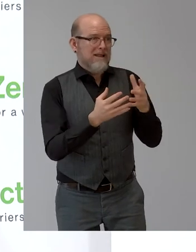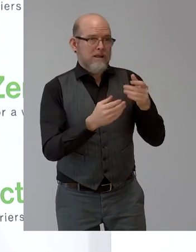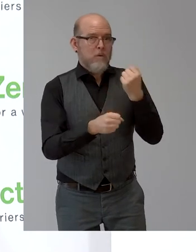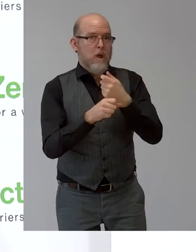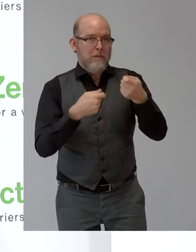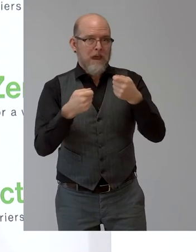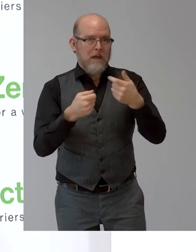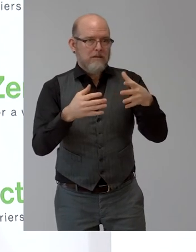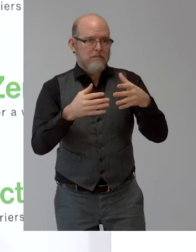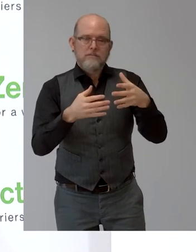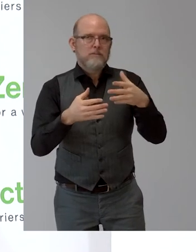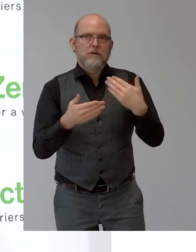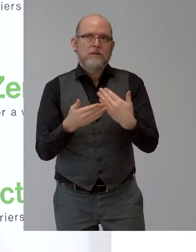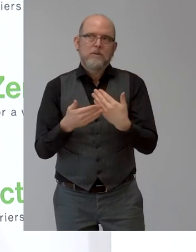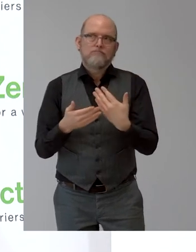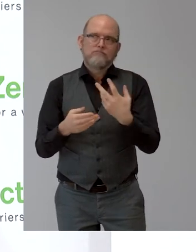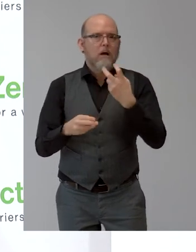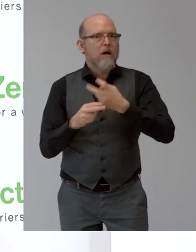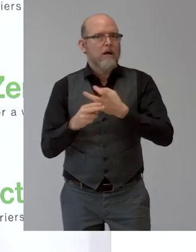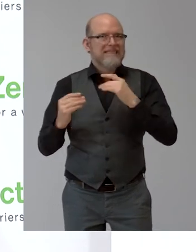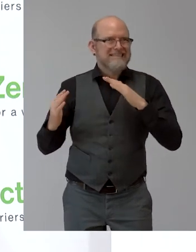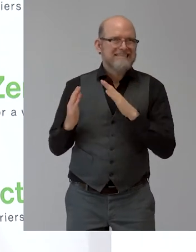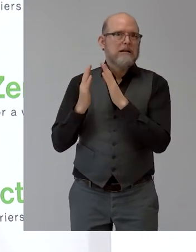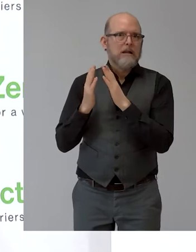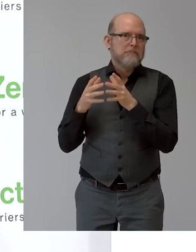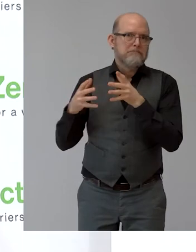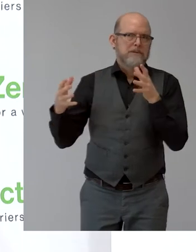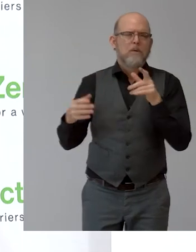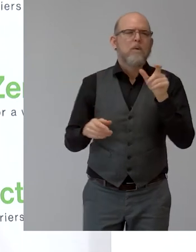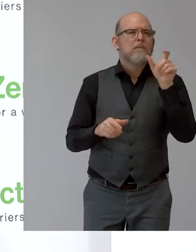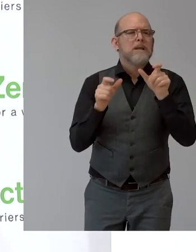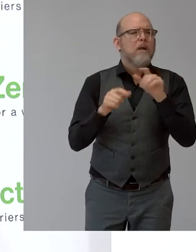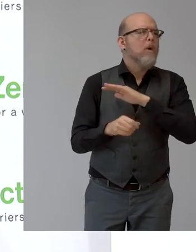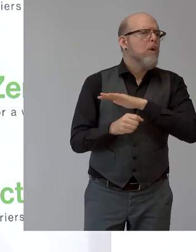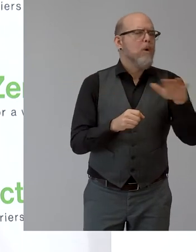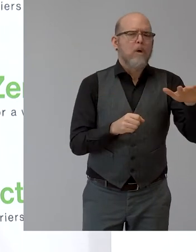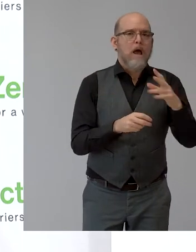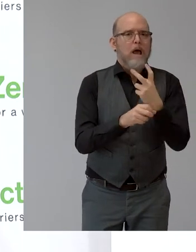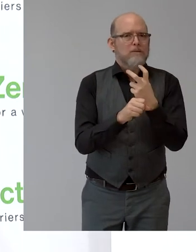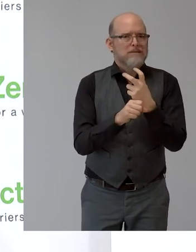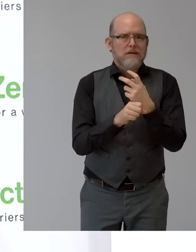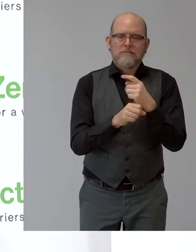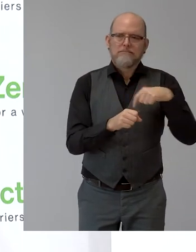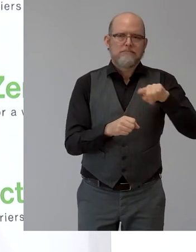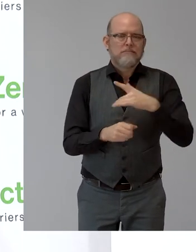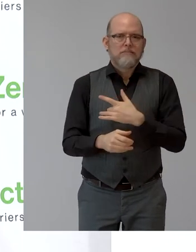Risiko vermutlich, die Arbeitssituation hat sich umgestellt. Es wurde sehr viel auf Distanz